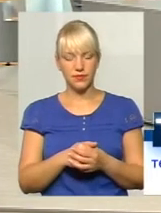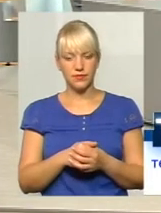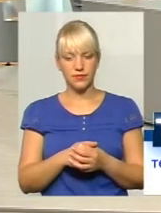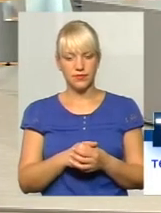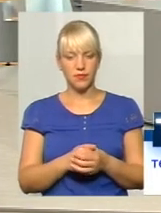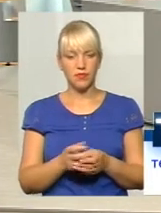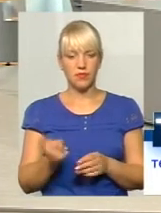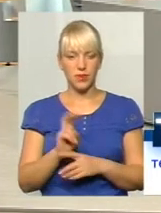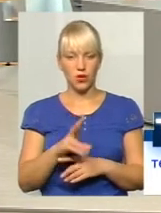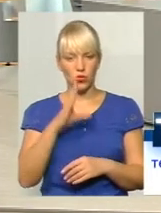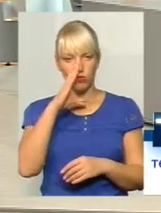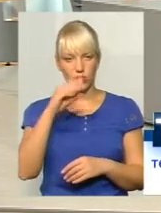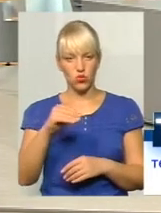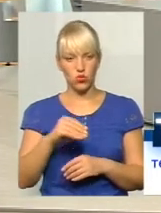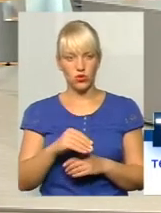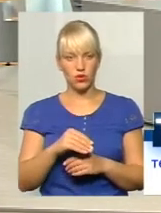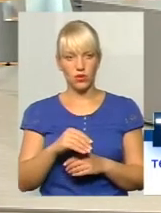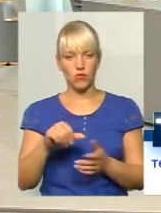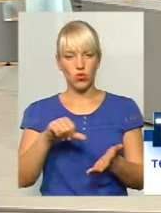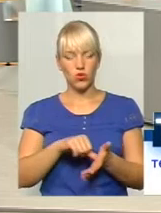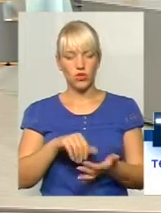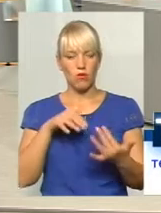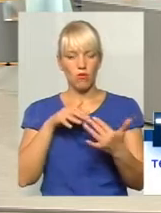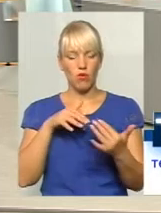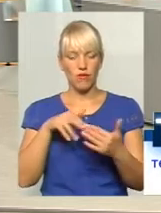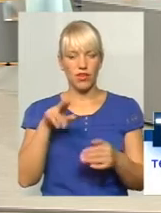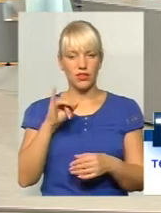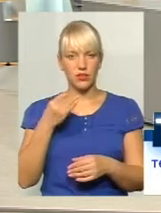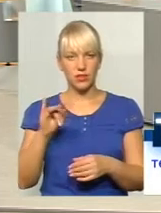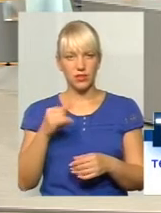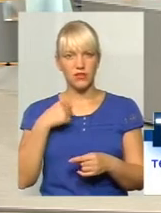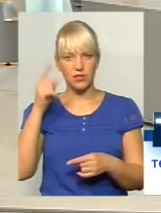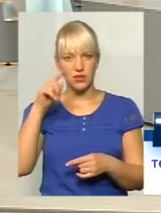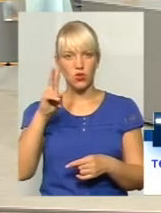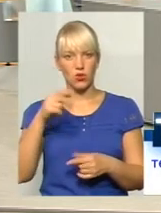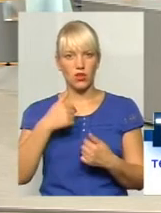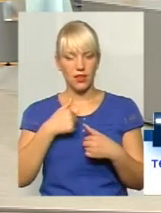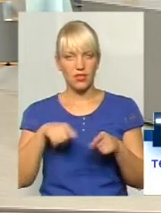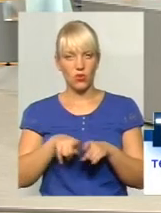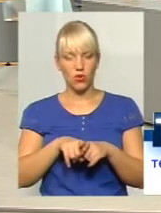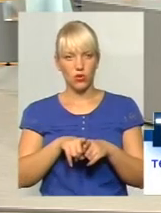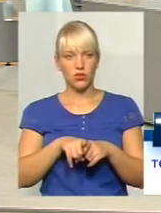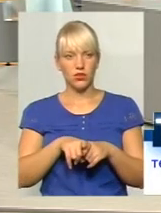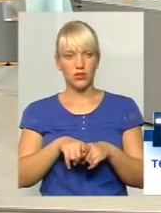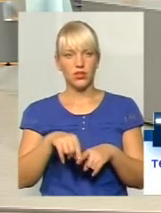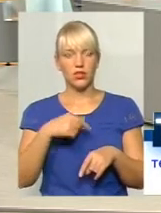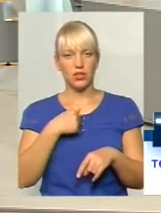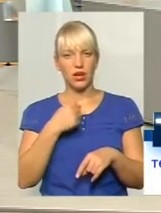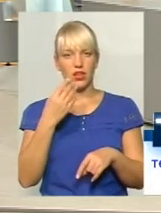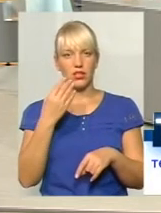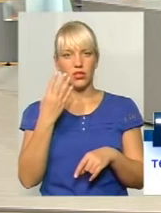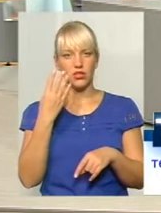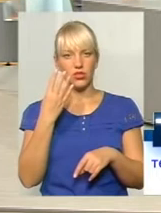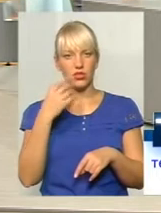Приходжу в Маршрунську, учасники полеєргії, вони знають, хто я такий. Я 4 років